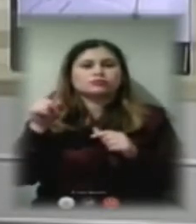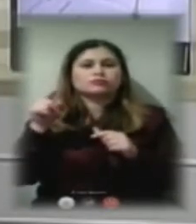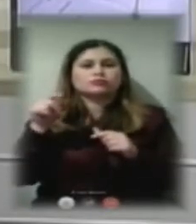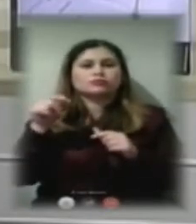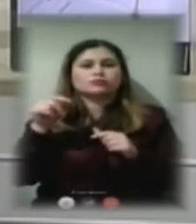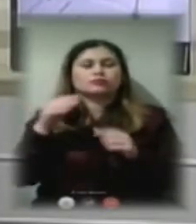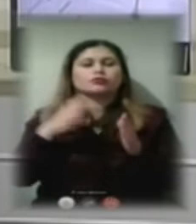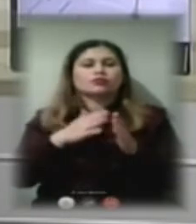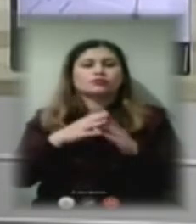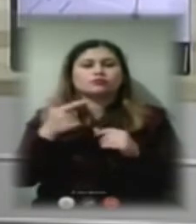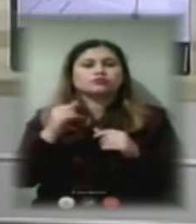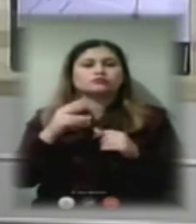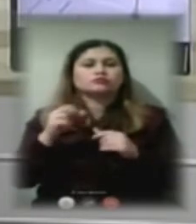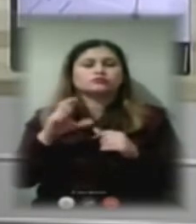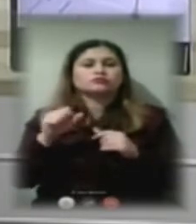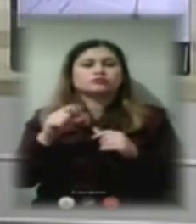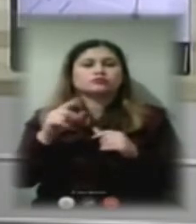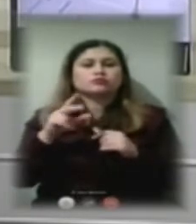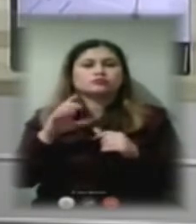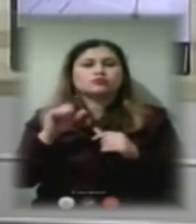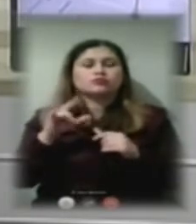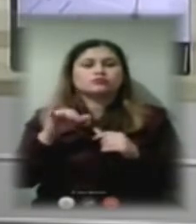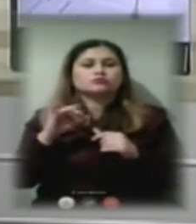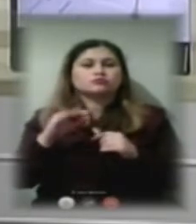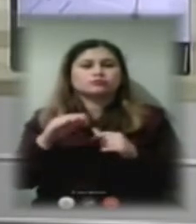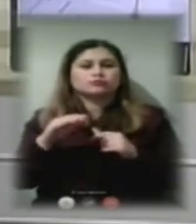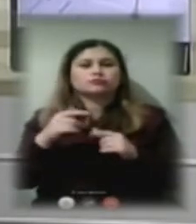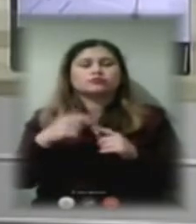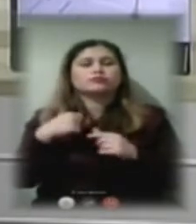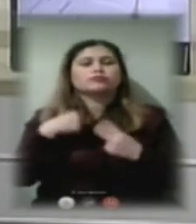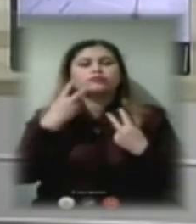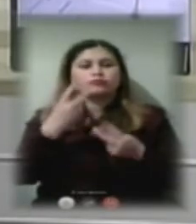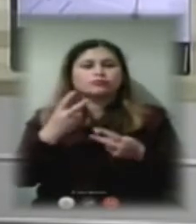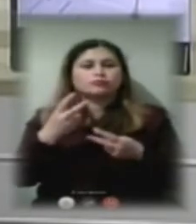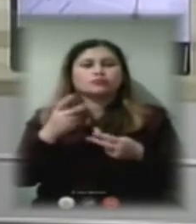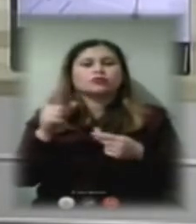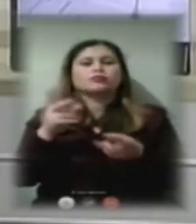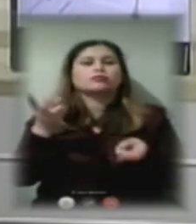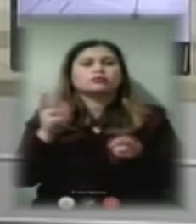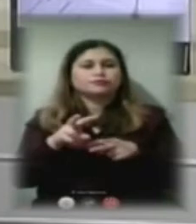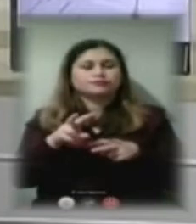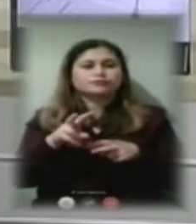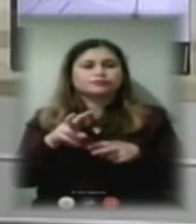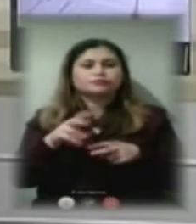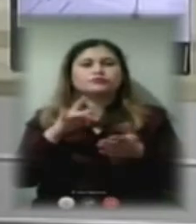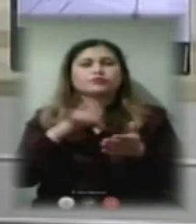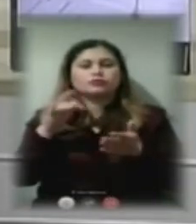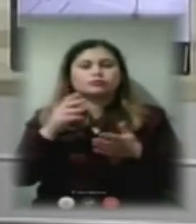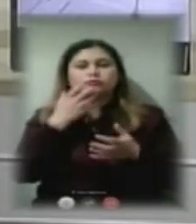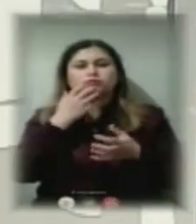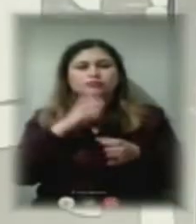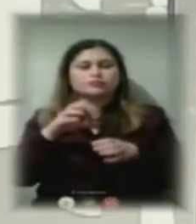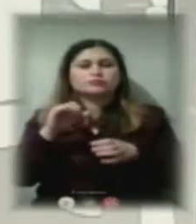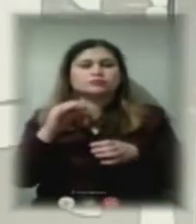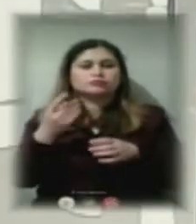гнучкої схеми на Остріві. І ми бачимо все ж таки залишити централізоване теплопостачання з цієї